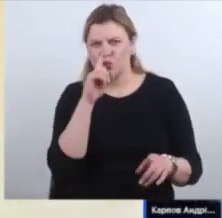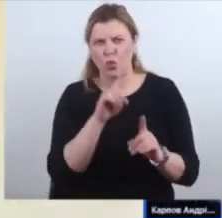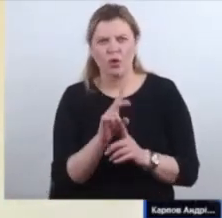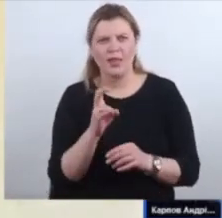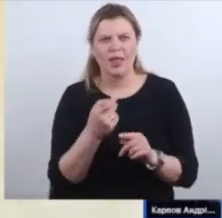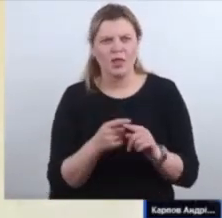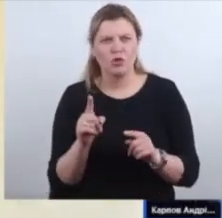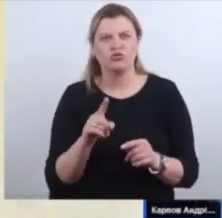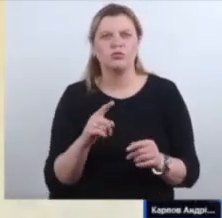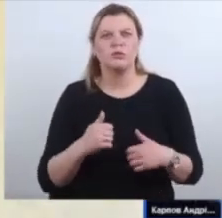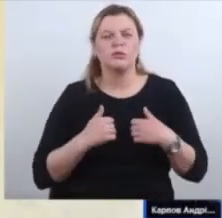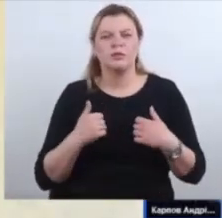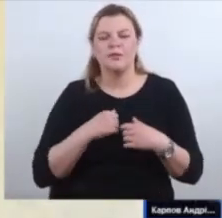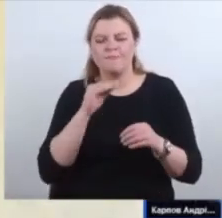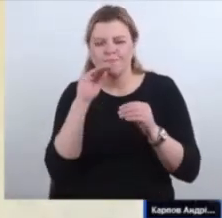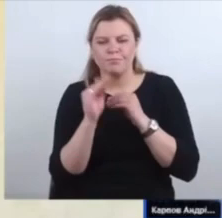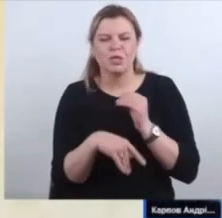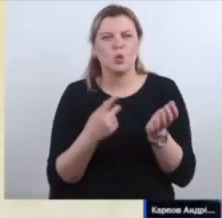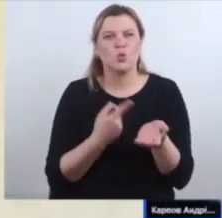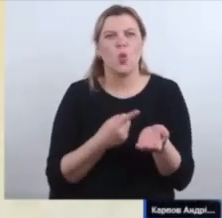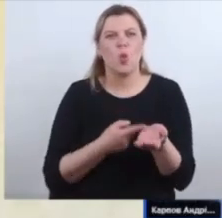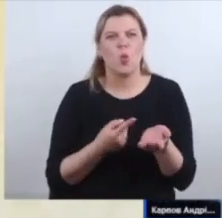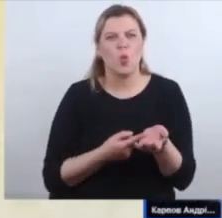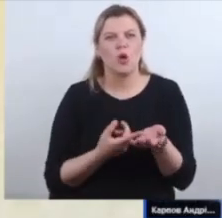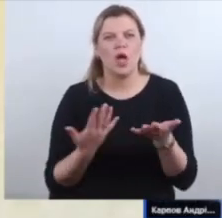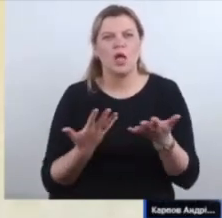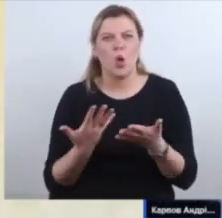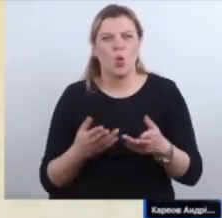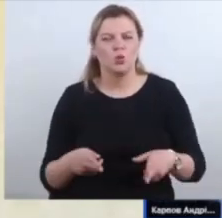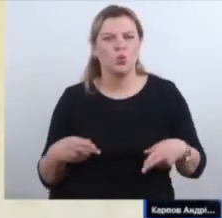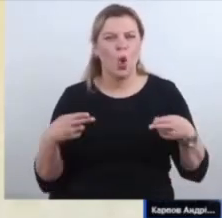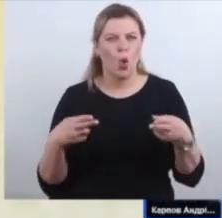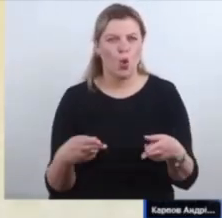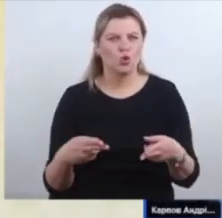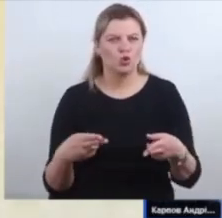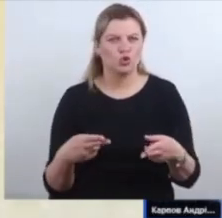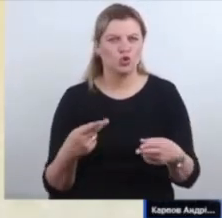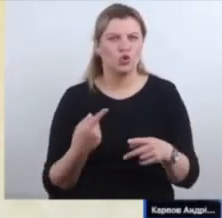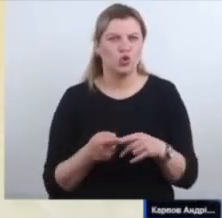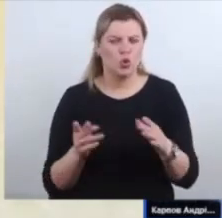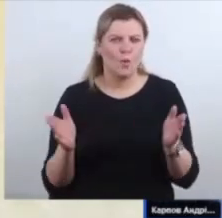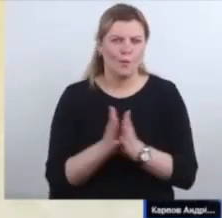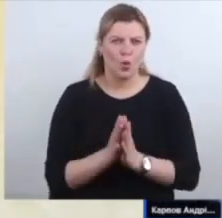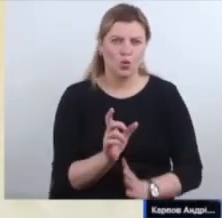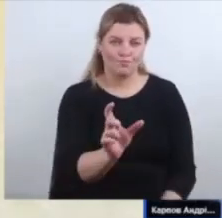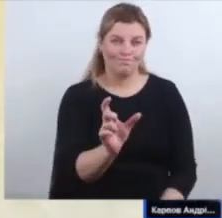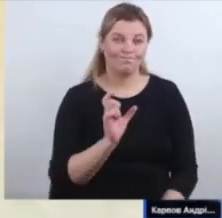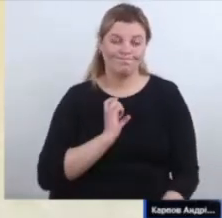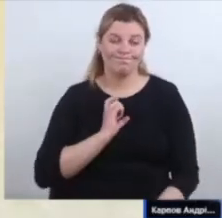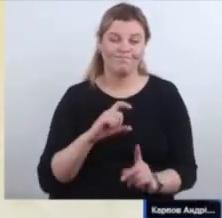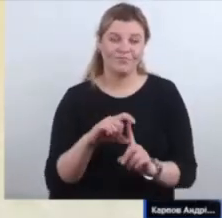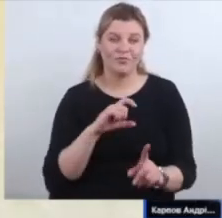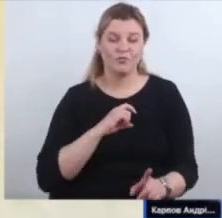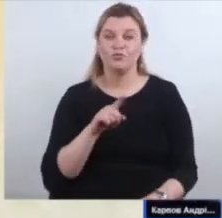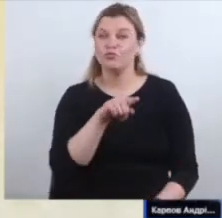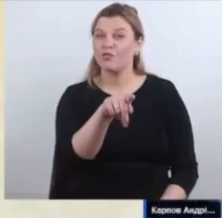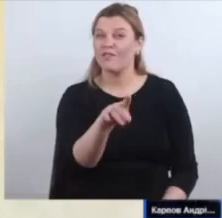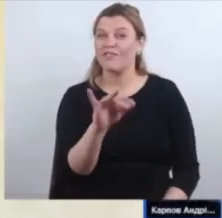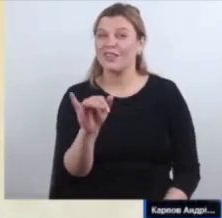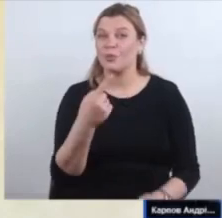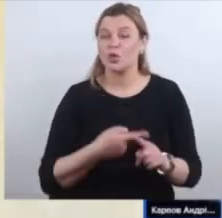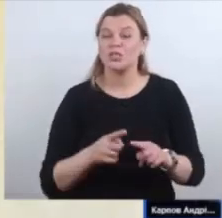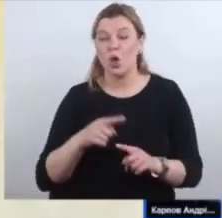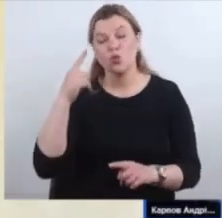намагалися приховати докази якогось певного злочину. Тому теж прошу вас прокоментувати, що ви про це думаєте і хто це зробив.